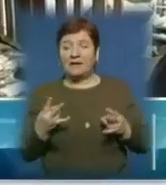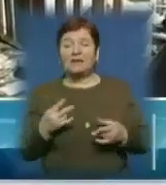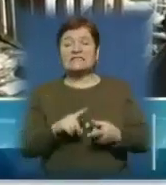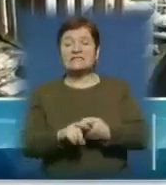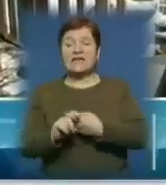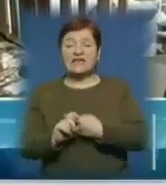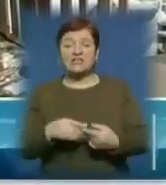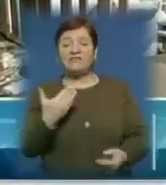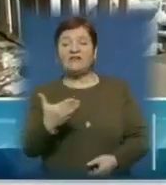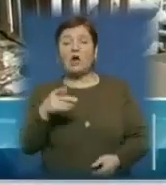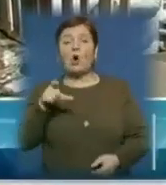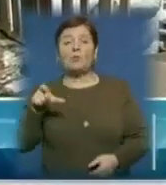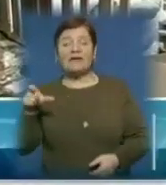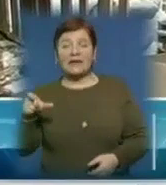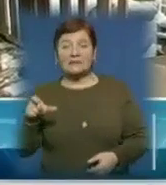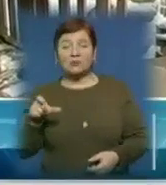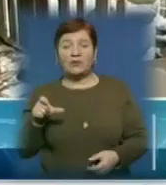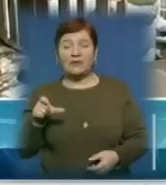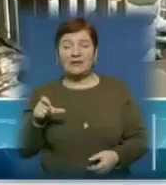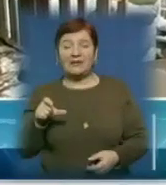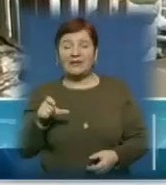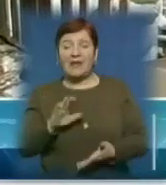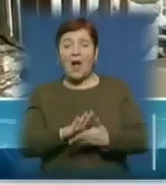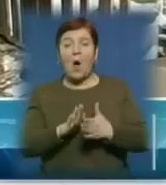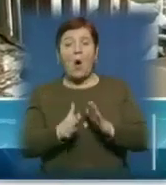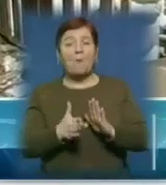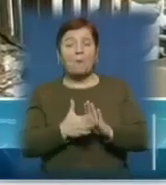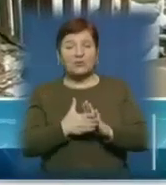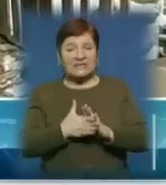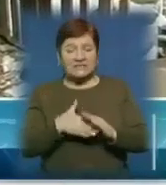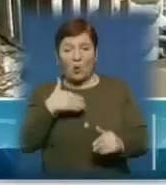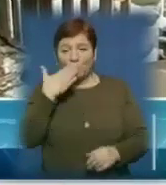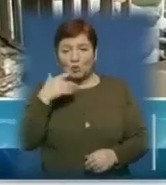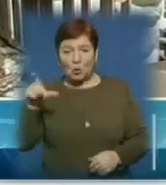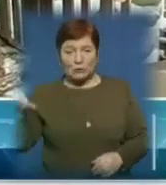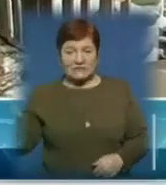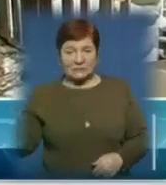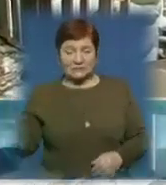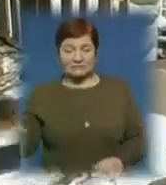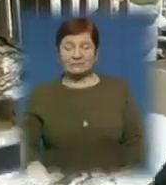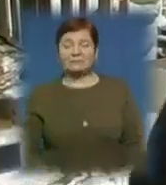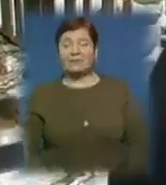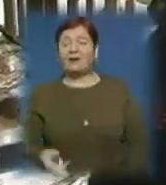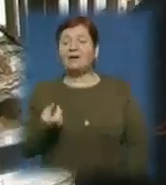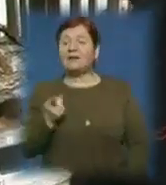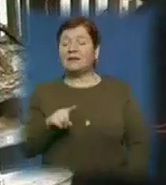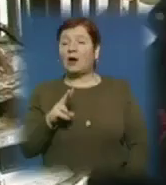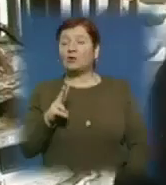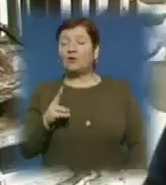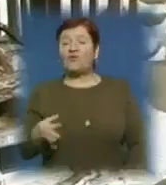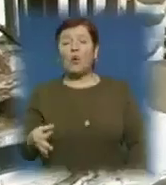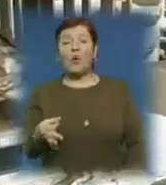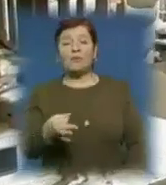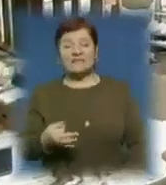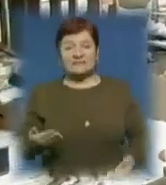громадянської позиції наших ужгородців і тих, хто в області проживає, які